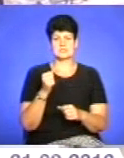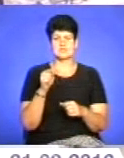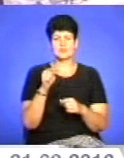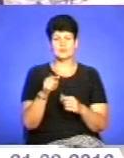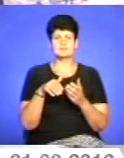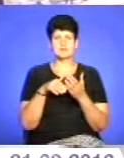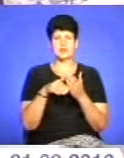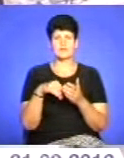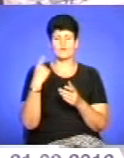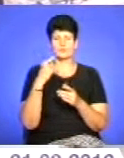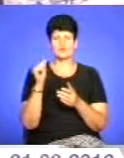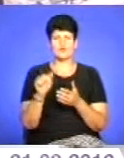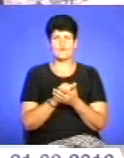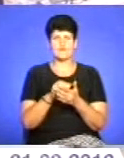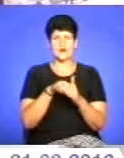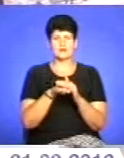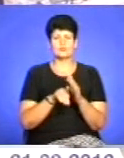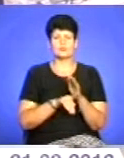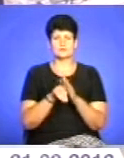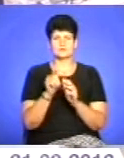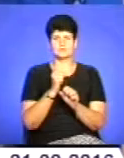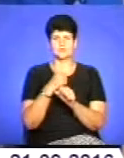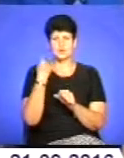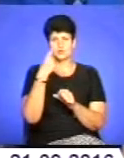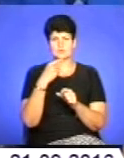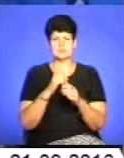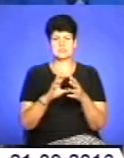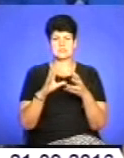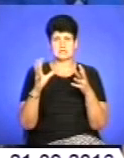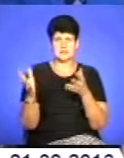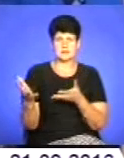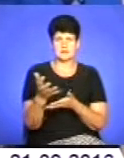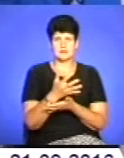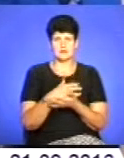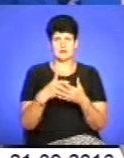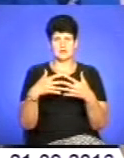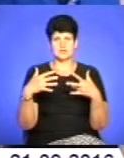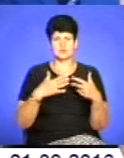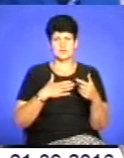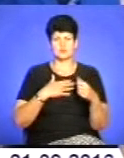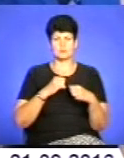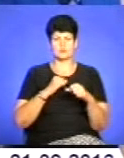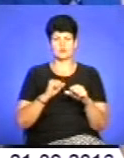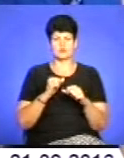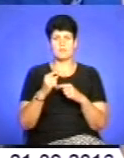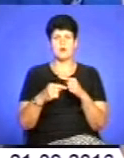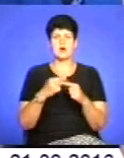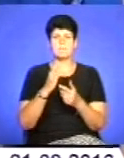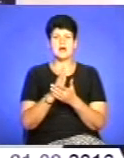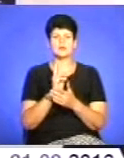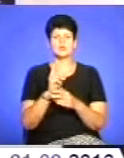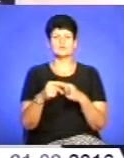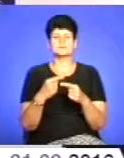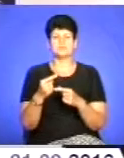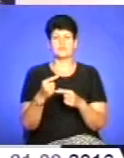його сприяння в обласному архіві почали формувати особистий фонд «Нашого патріота», щоб наступні покоління мали кого наслідувати.